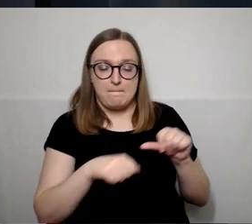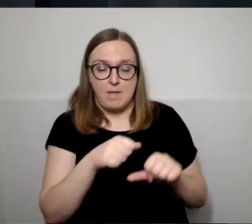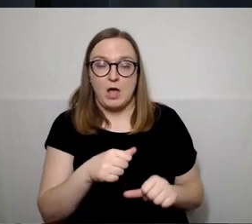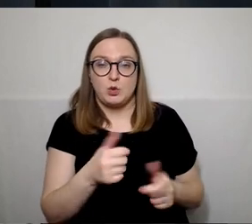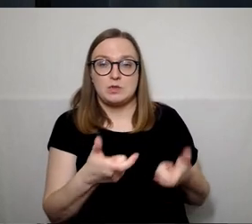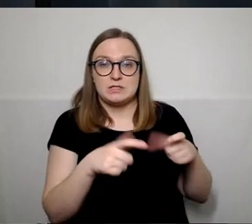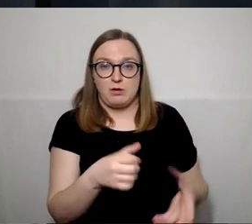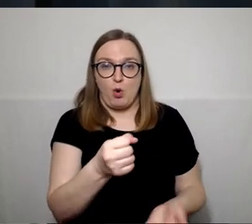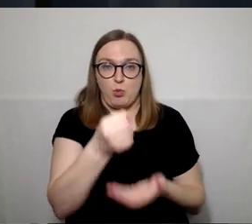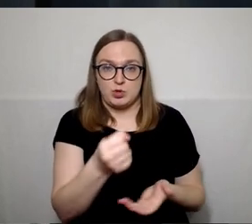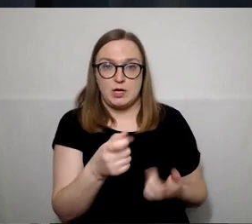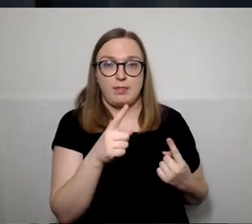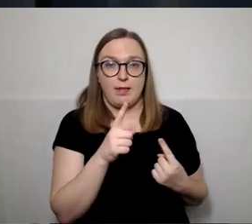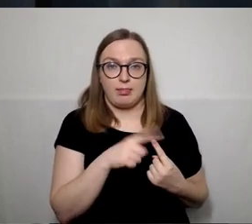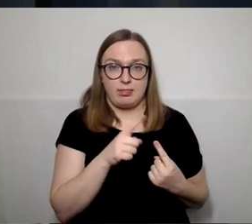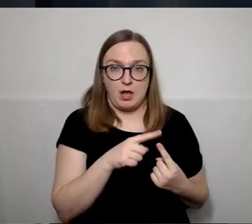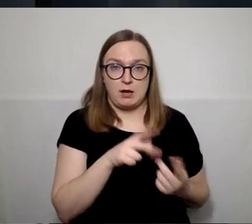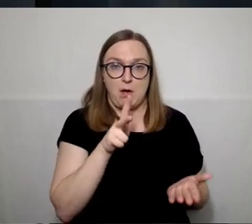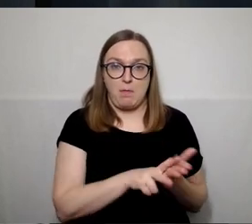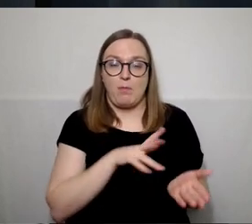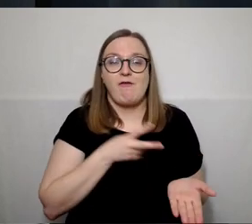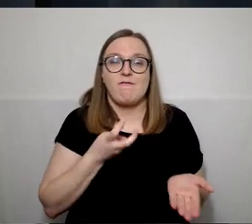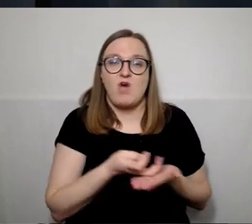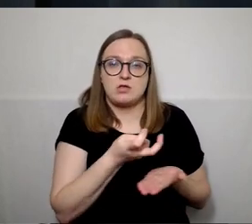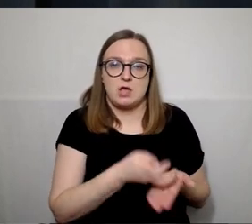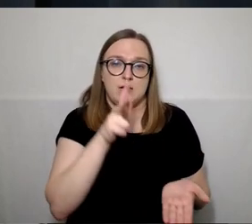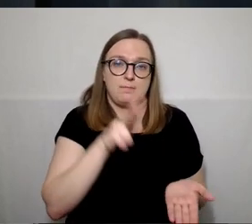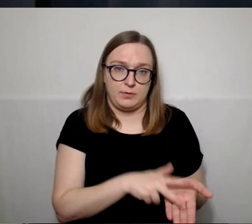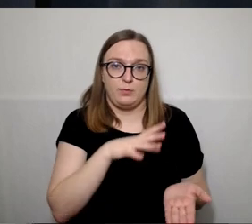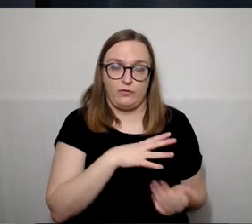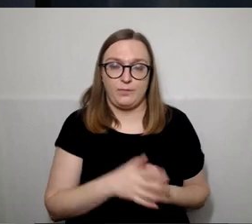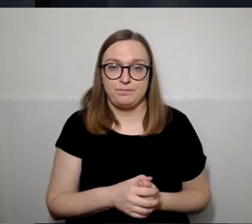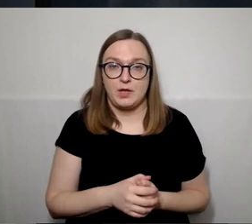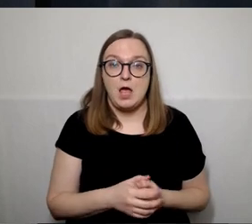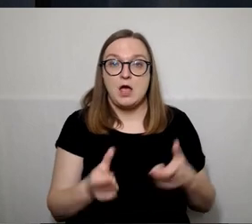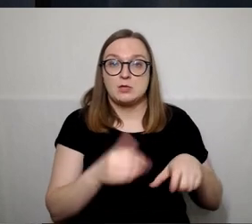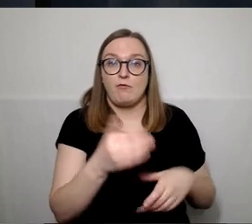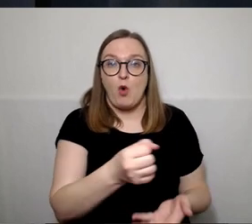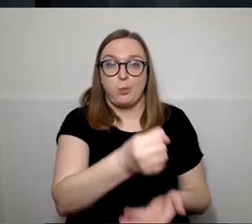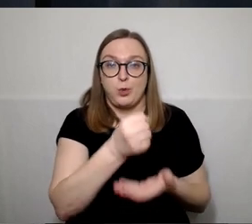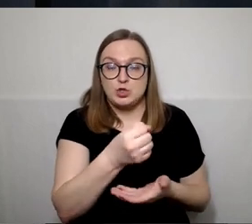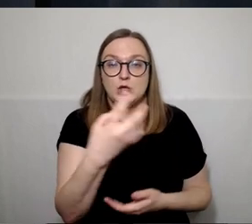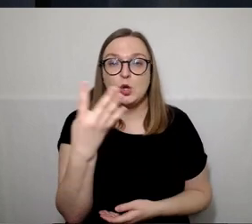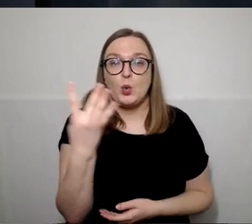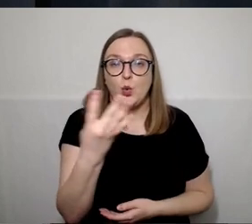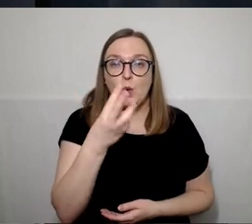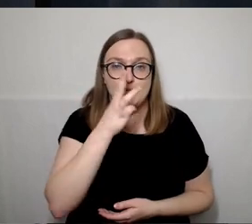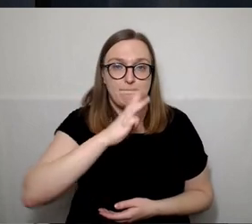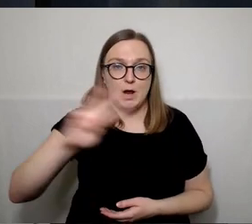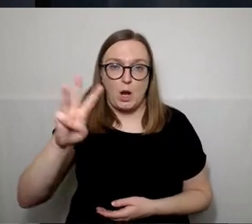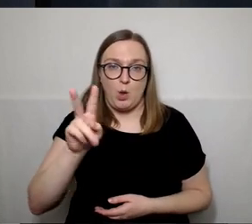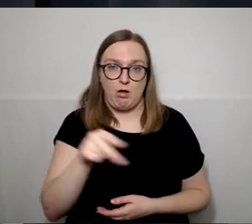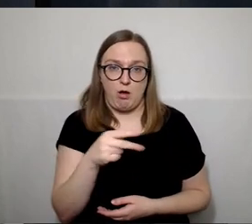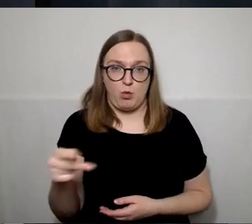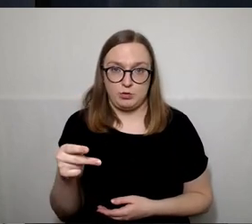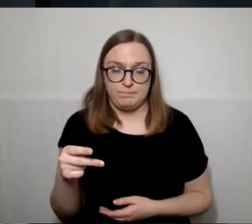taryboje vasario mėnesį. Saivaldybės biudžetas yra 40 milijonų eurų ir